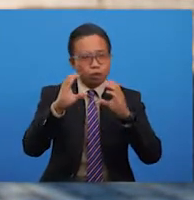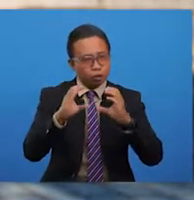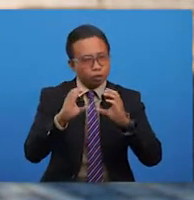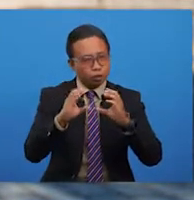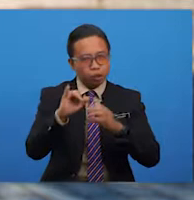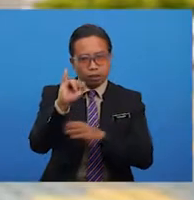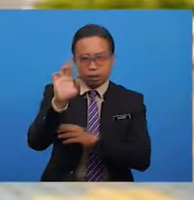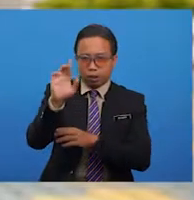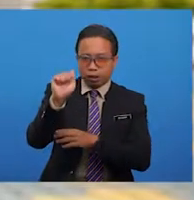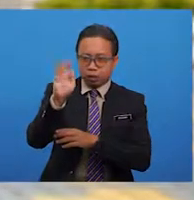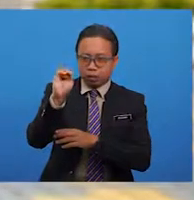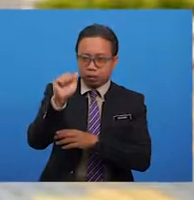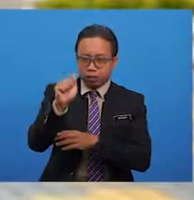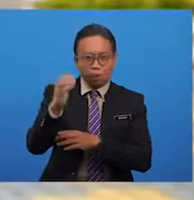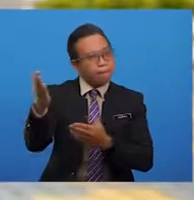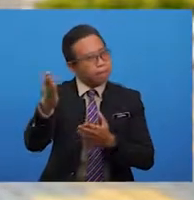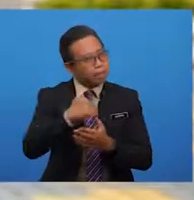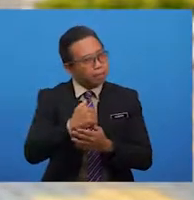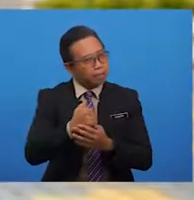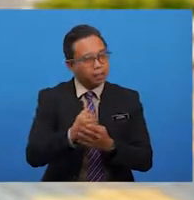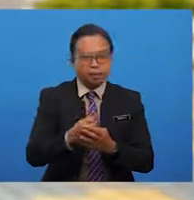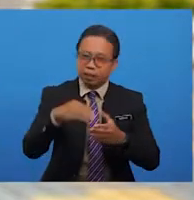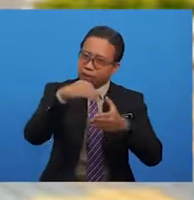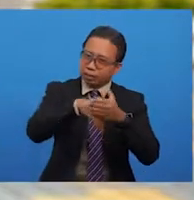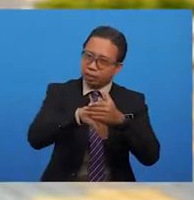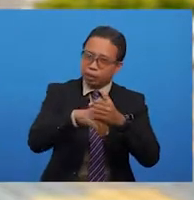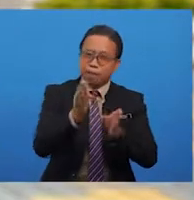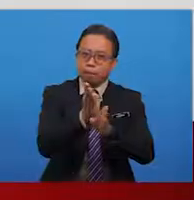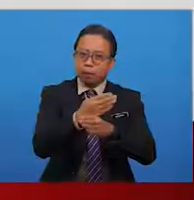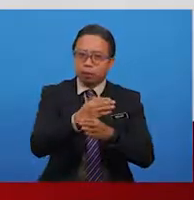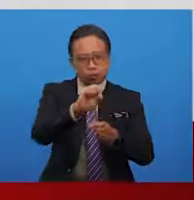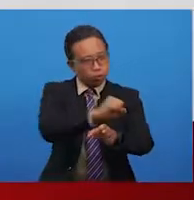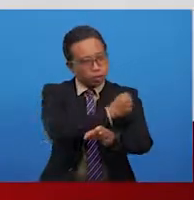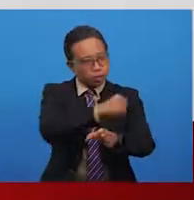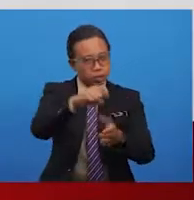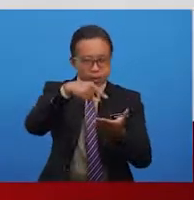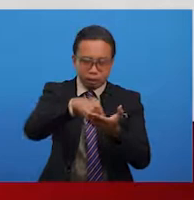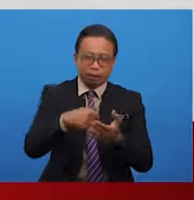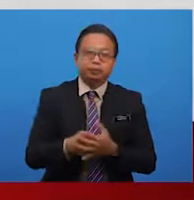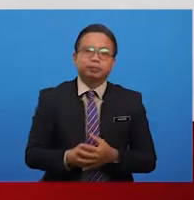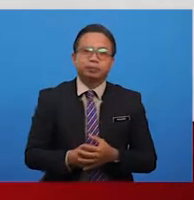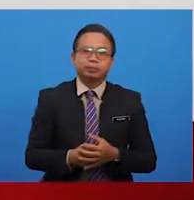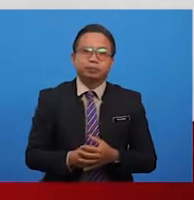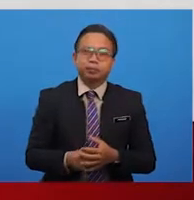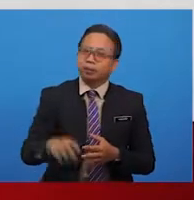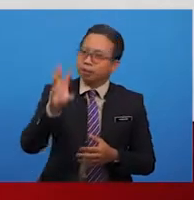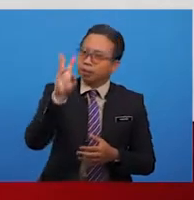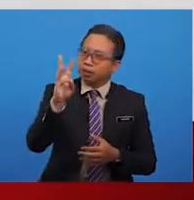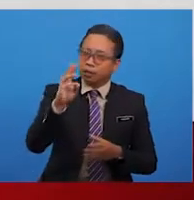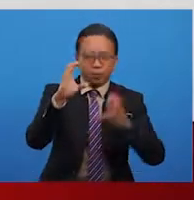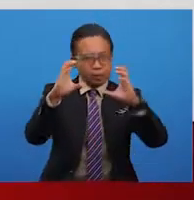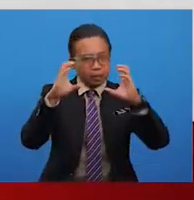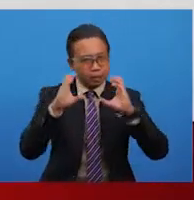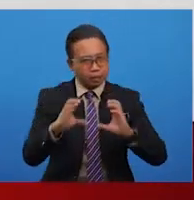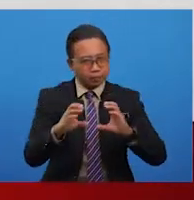dan irama. Mari kita dalami pula bentuk saja ini. saja ini terdiri daripada enam rangkap.